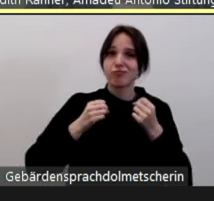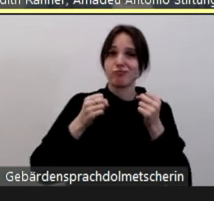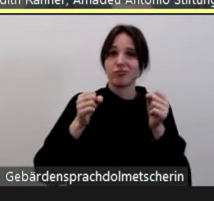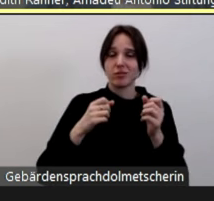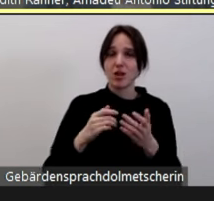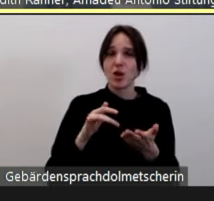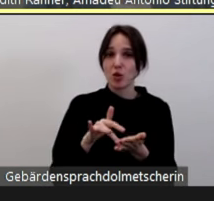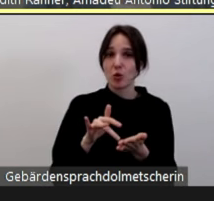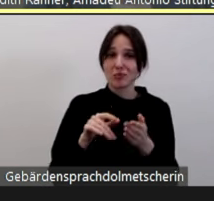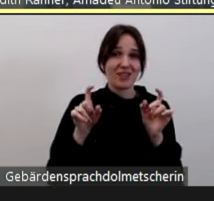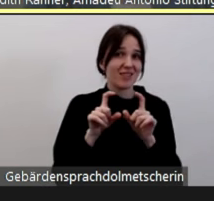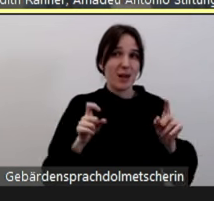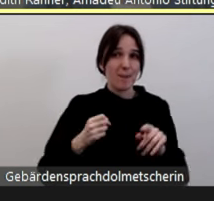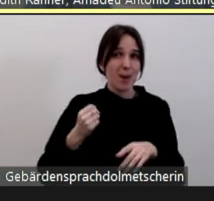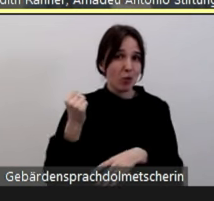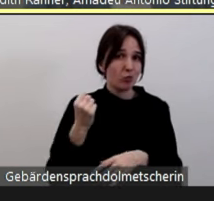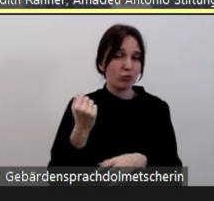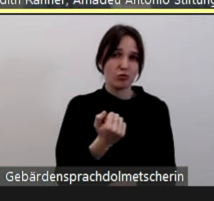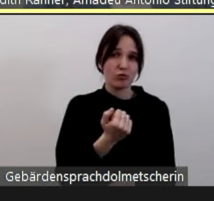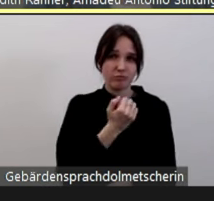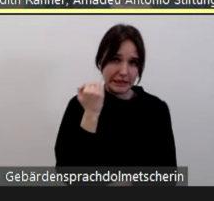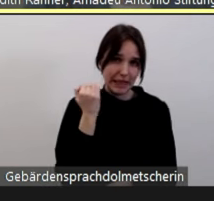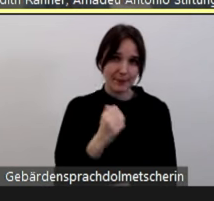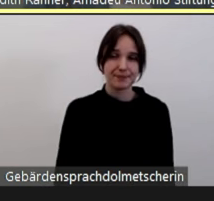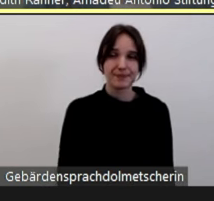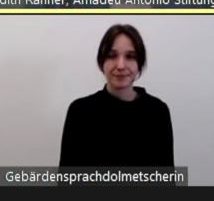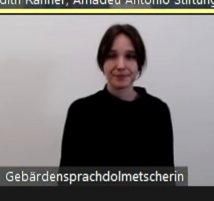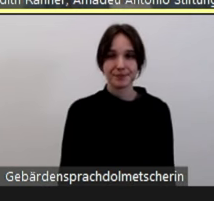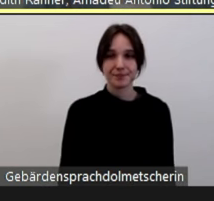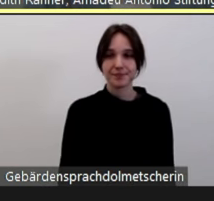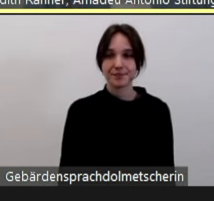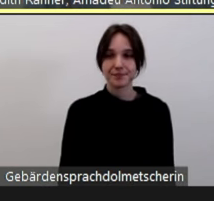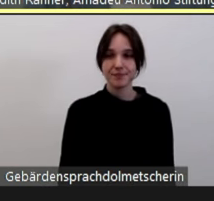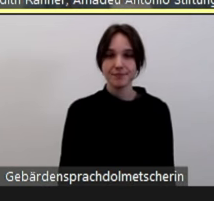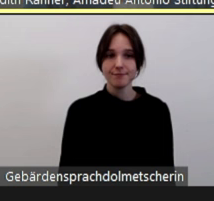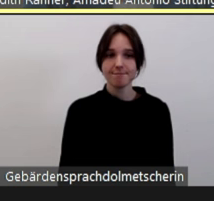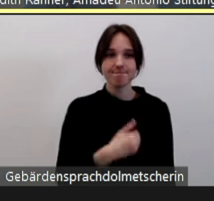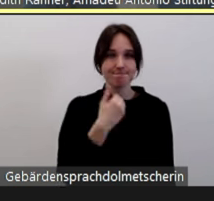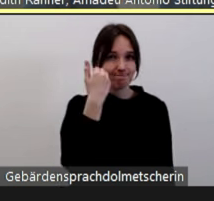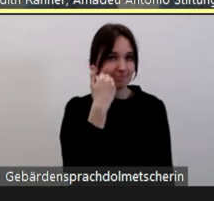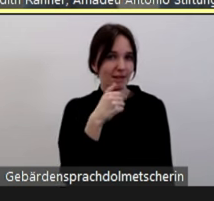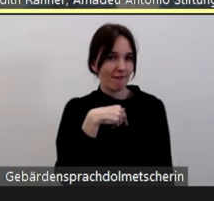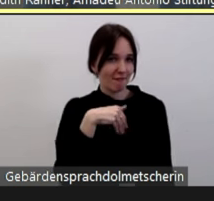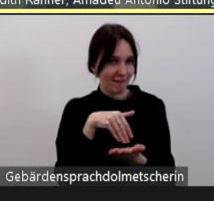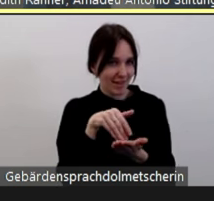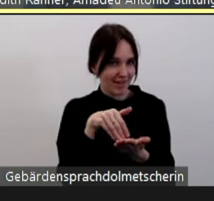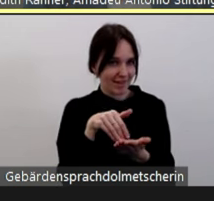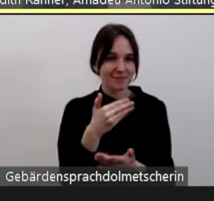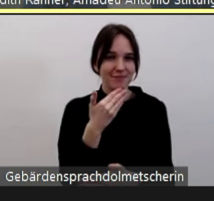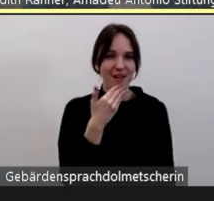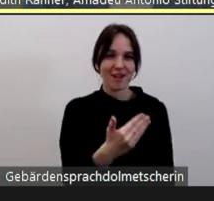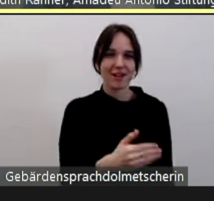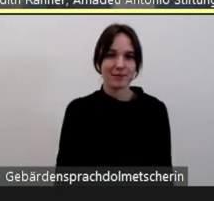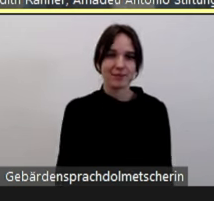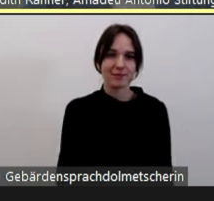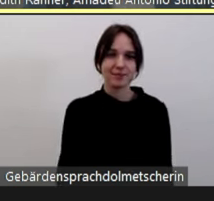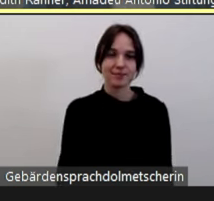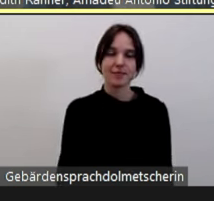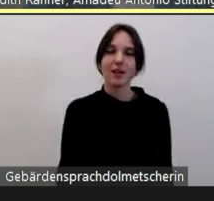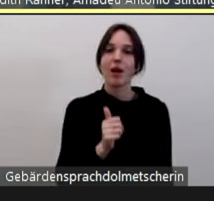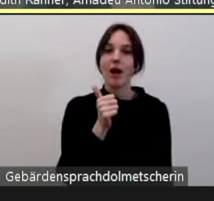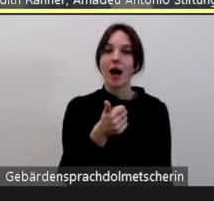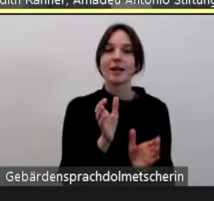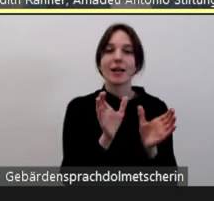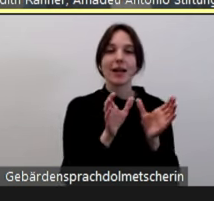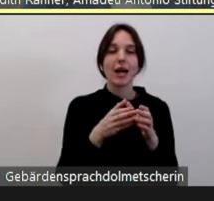dieser Bedrohung nicht so ausgesetzt bleiben dürfen. Kannst du eins weitermachen? Danke. Wir haben auch eine Kategorie geschaffen zu,